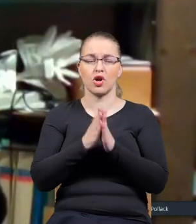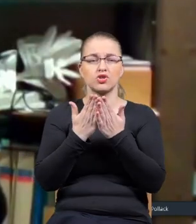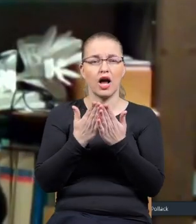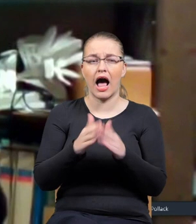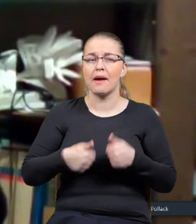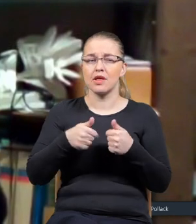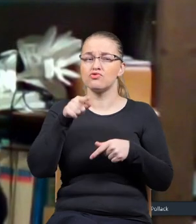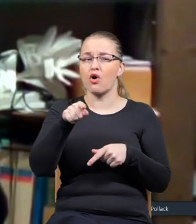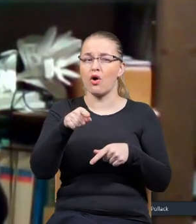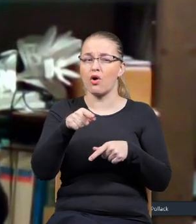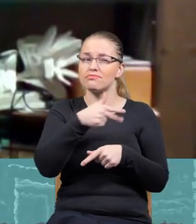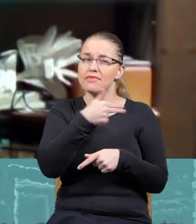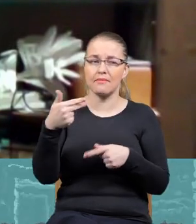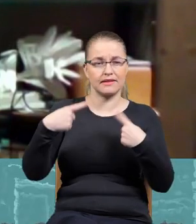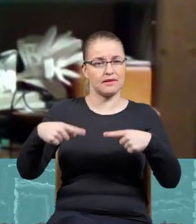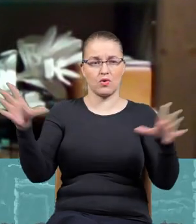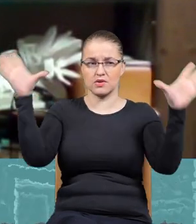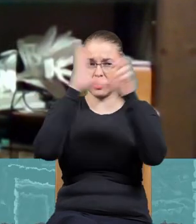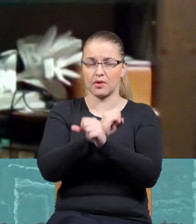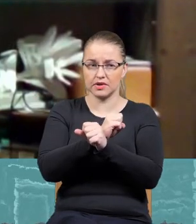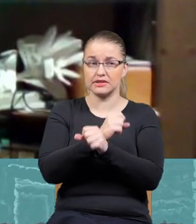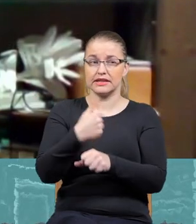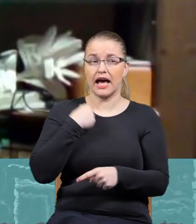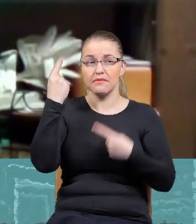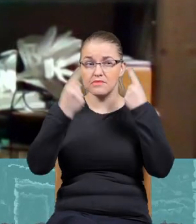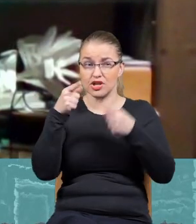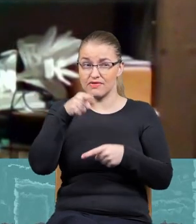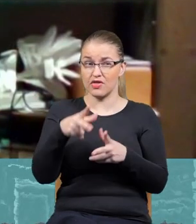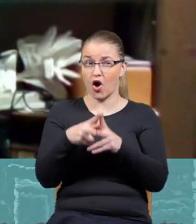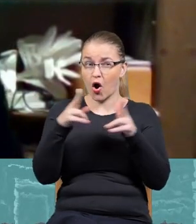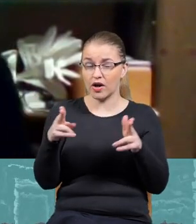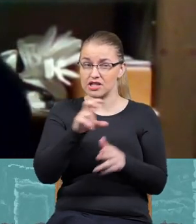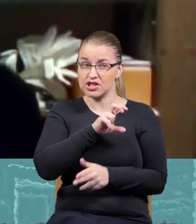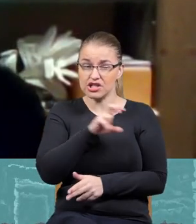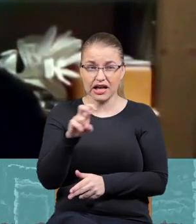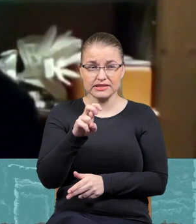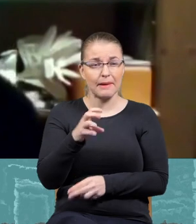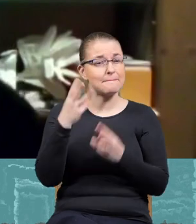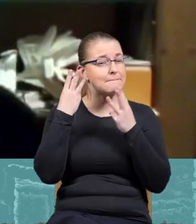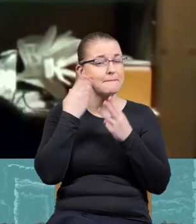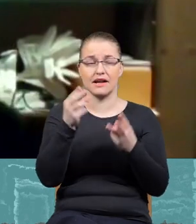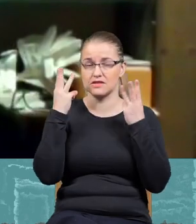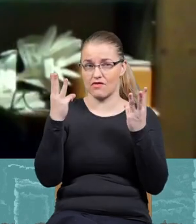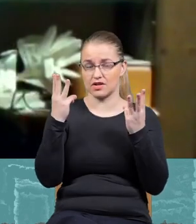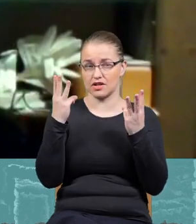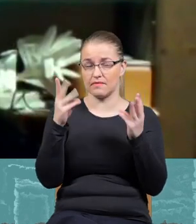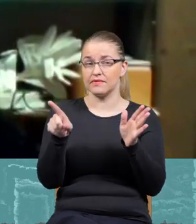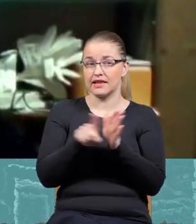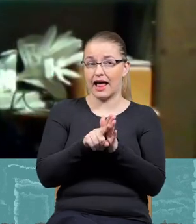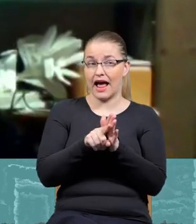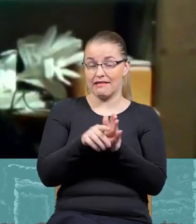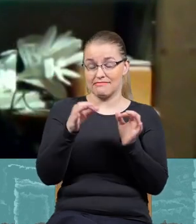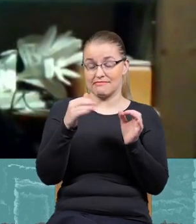nie zostało zapomniane. Bo moim zdaniem właśnie te czasy to są bardzo ważne też dla naszej